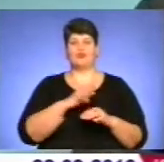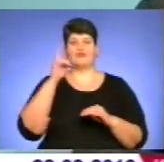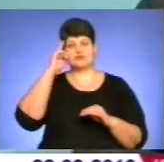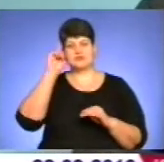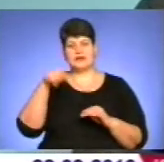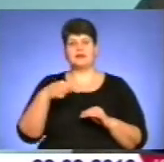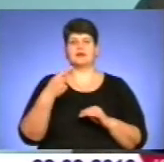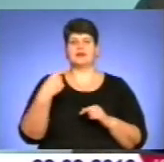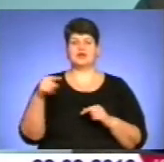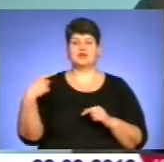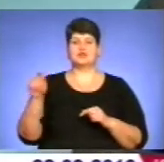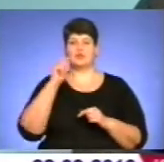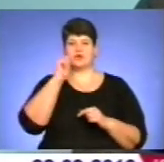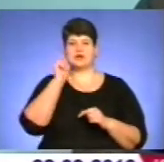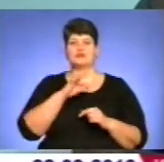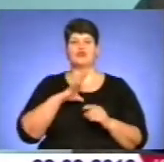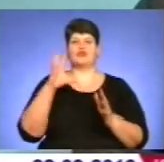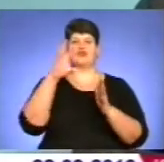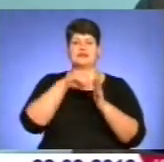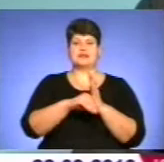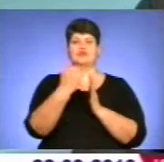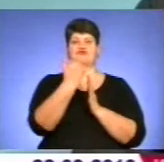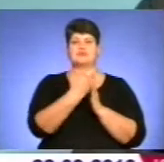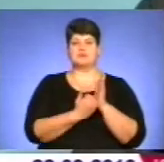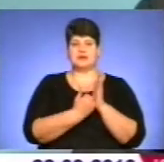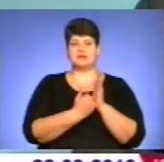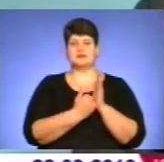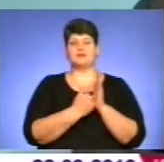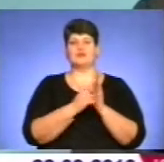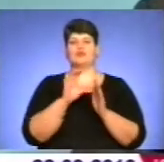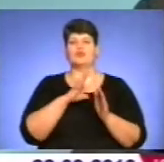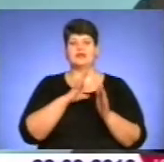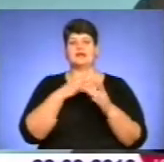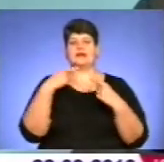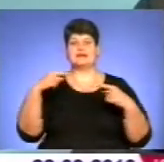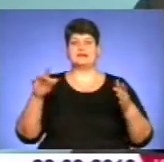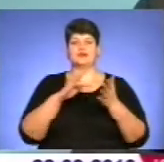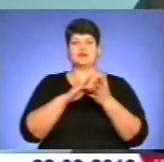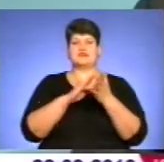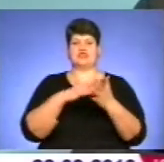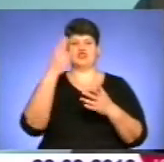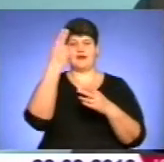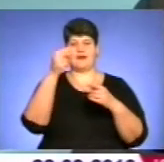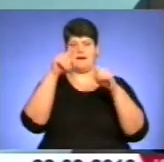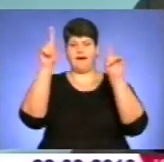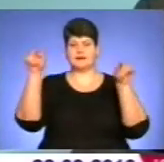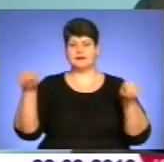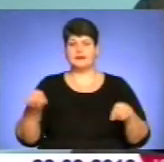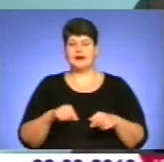українці, а для того, щоб воно було внесено в список, воно стояло на всіх туристичних мапах, і для того, щоб